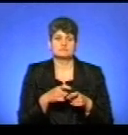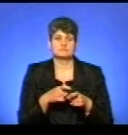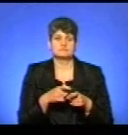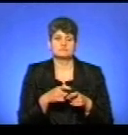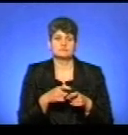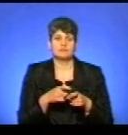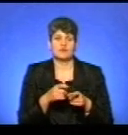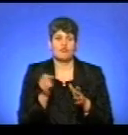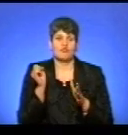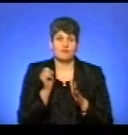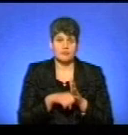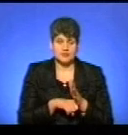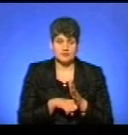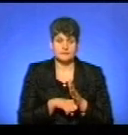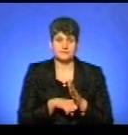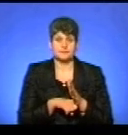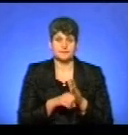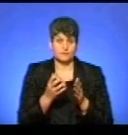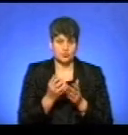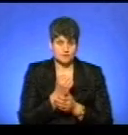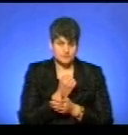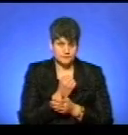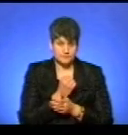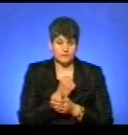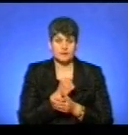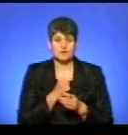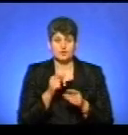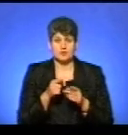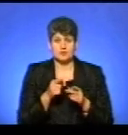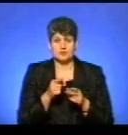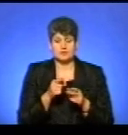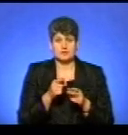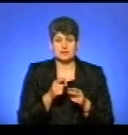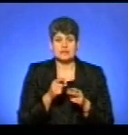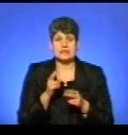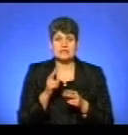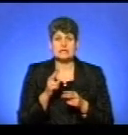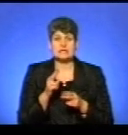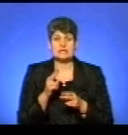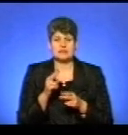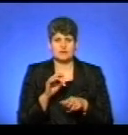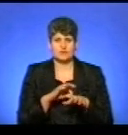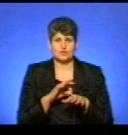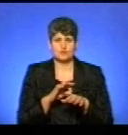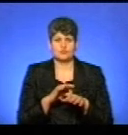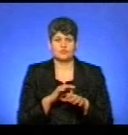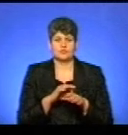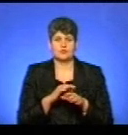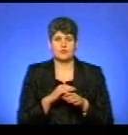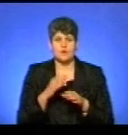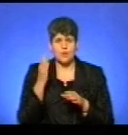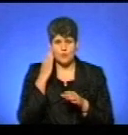провести, скайм забити, умертвити, не в яким чином. Діагноз ставиться тільки патентомічно, голову